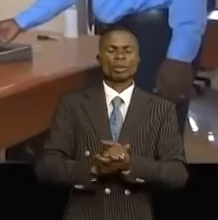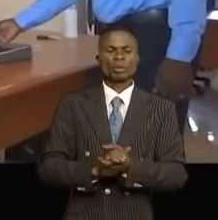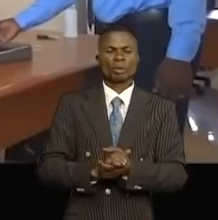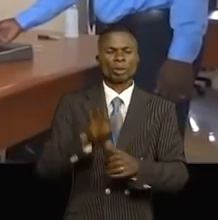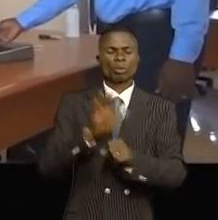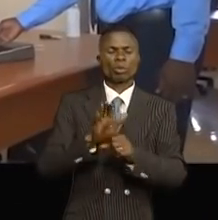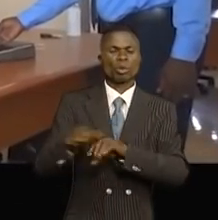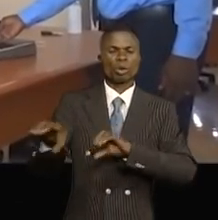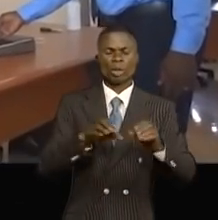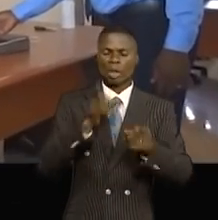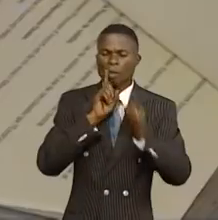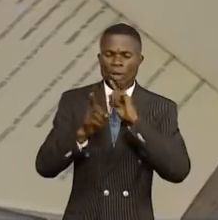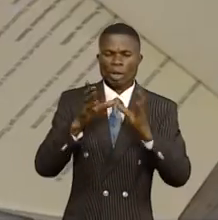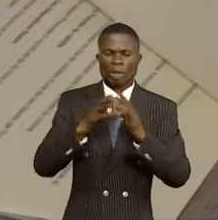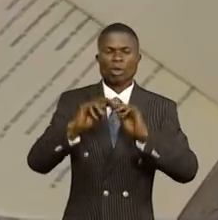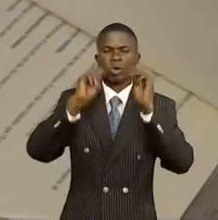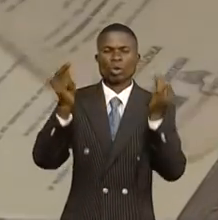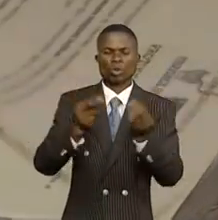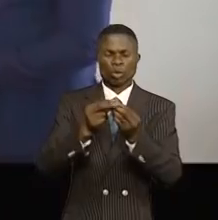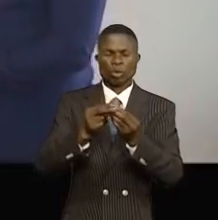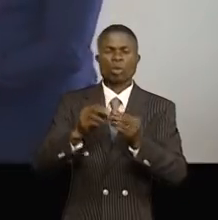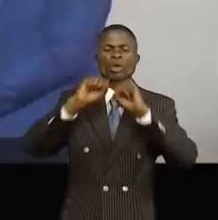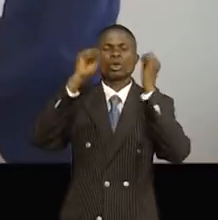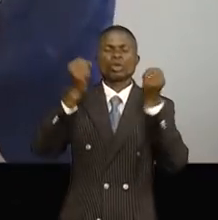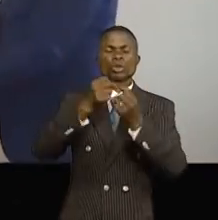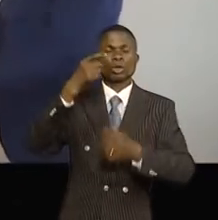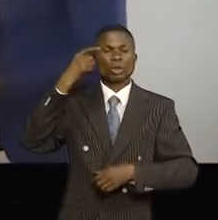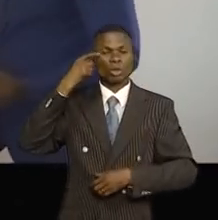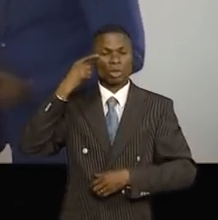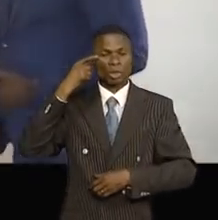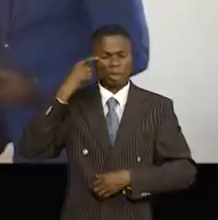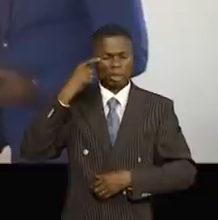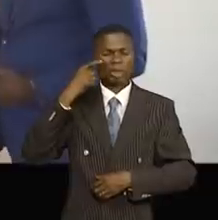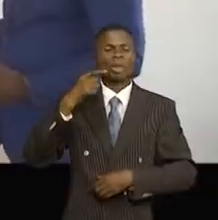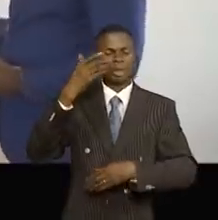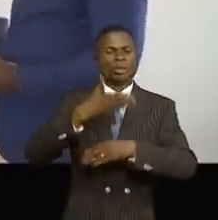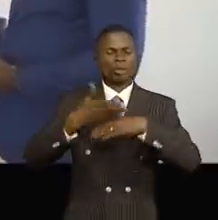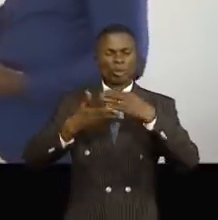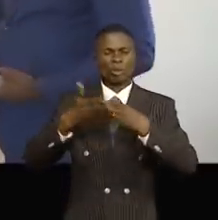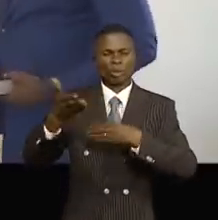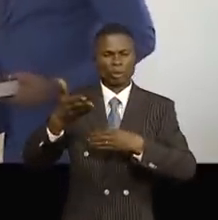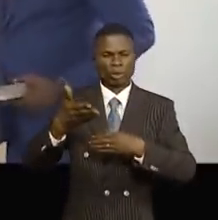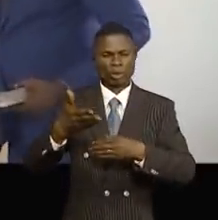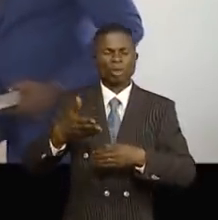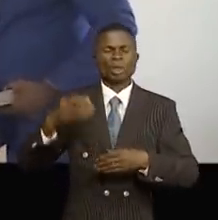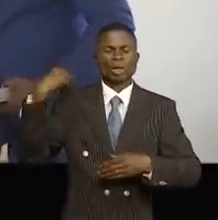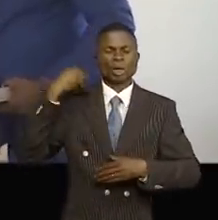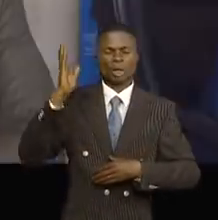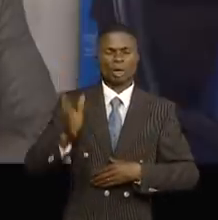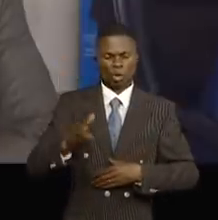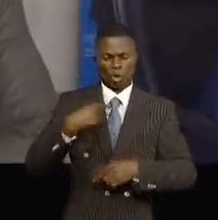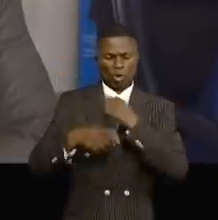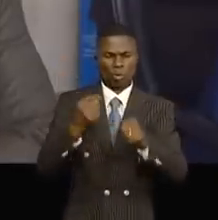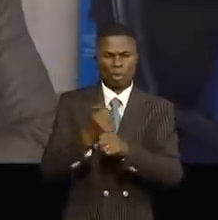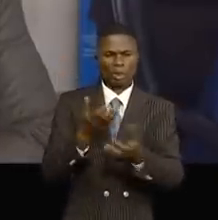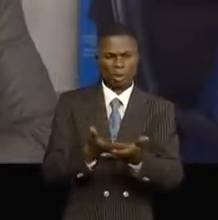plusieurs séances d'entretien avec le staff de la firme chinoise CTC, Est Construction Investissement, l'exécutif provincial passe à l'action.